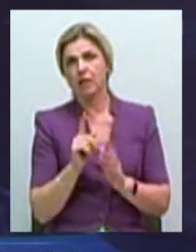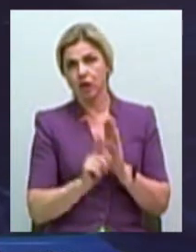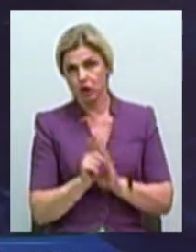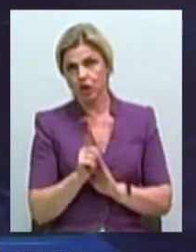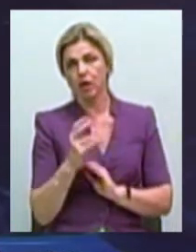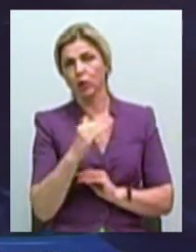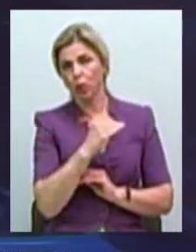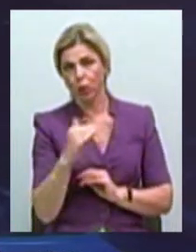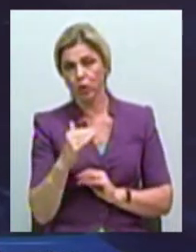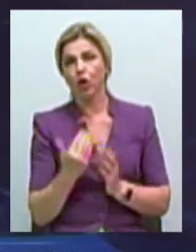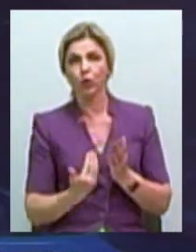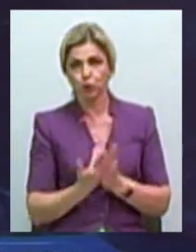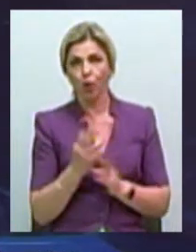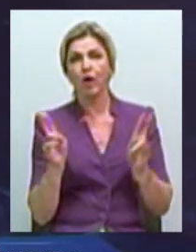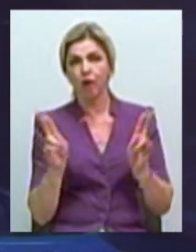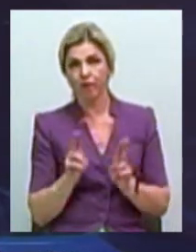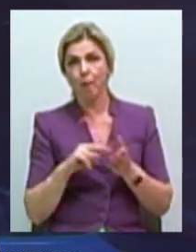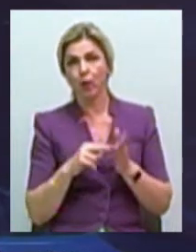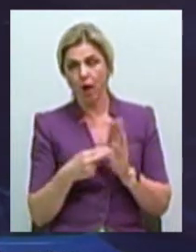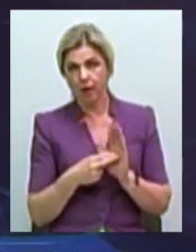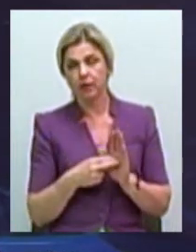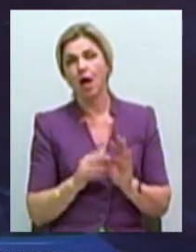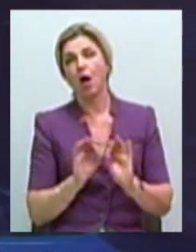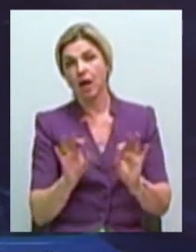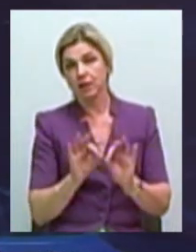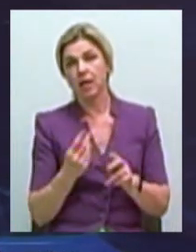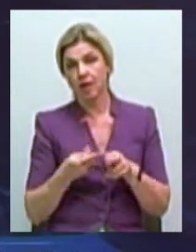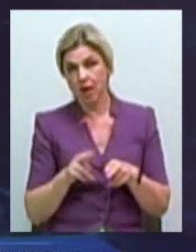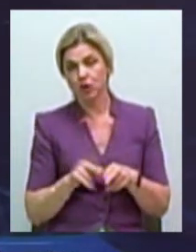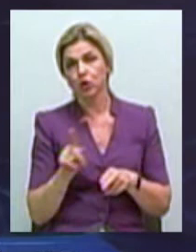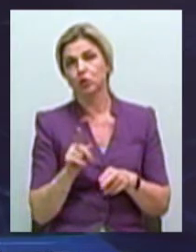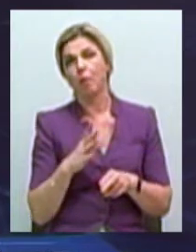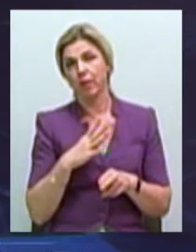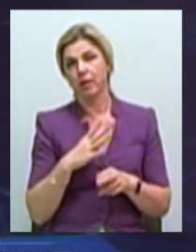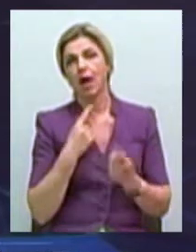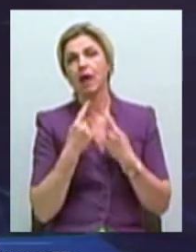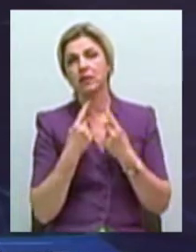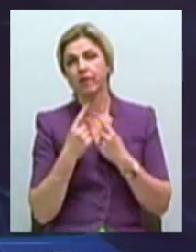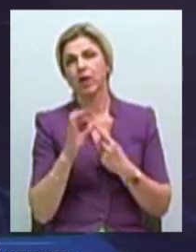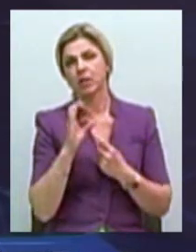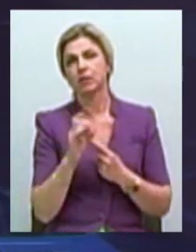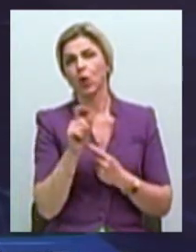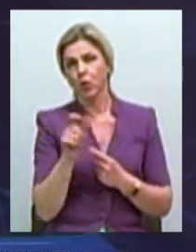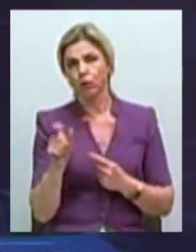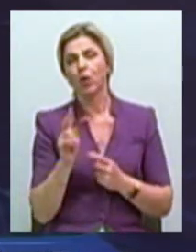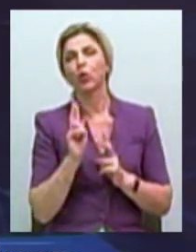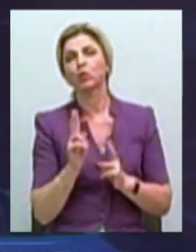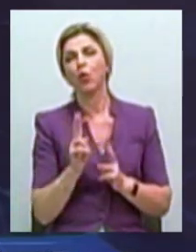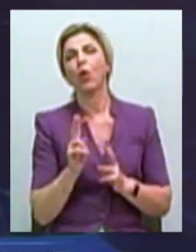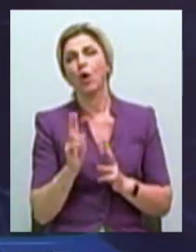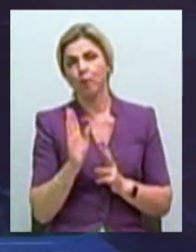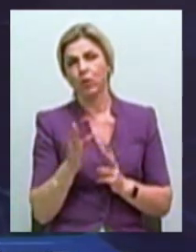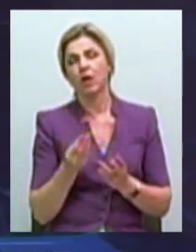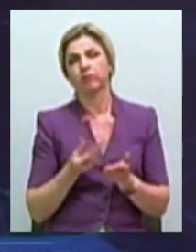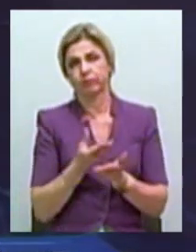концепт-ноута, то есть концепции проекта изложить это, с тем, чтобы можно было вести переговоры с потенциальными партнерами об источниках